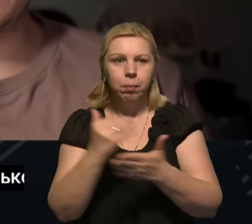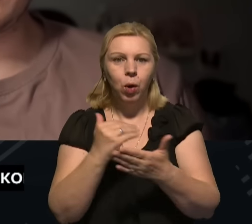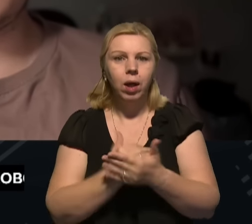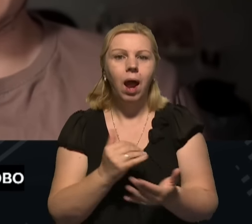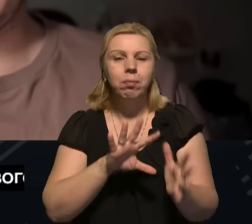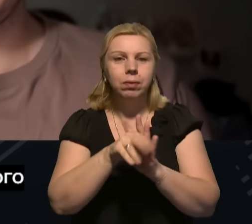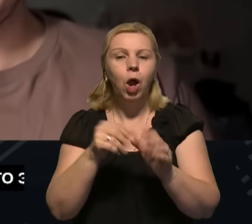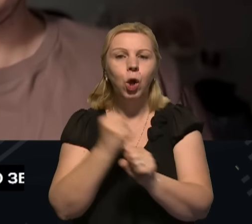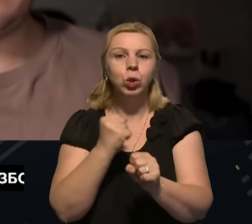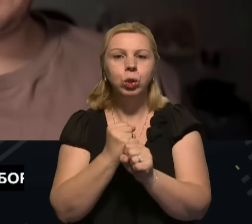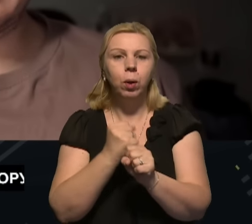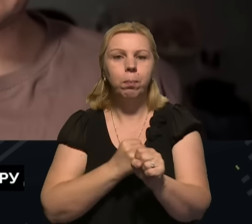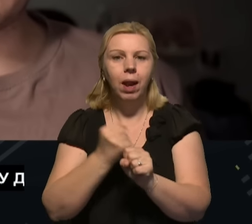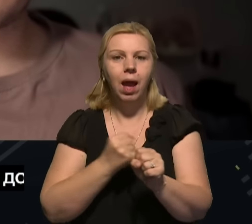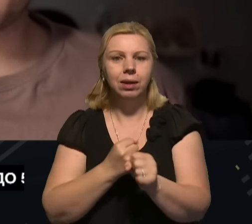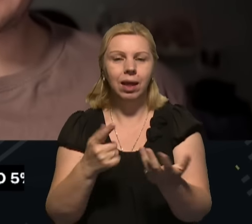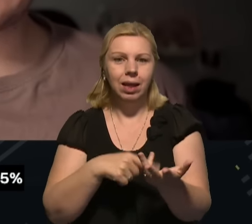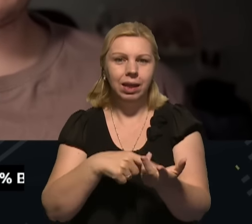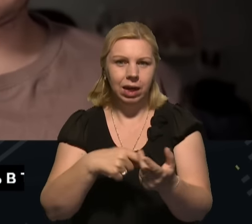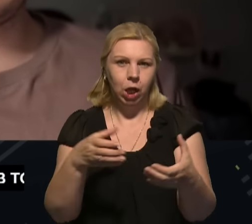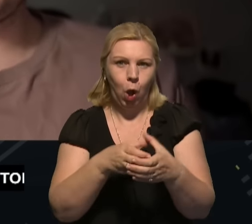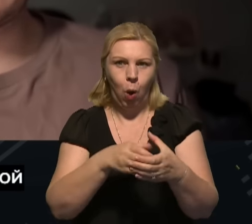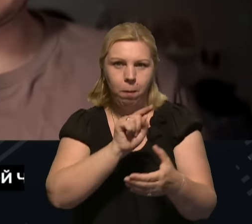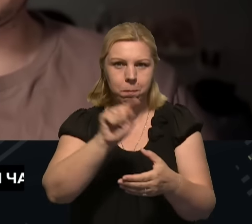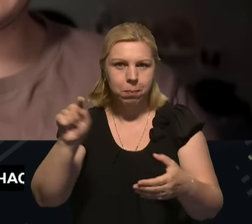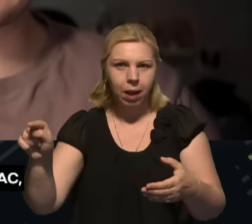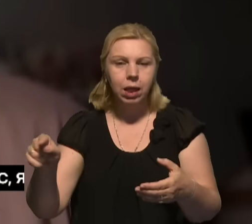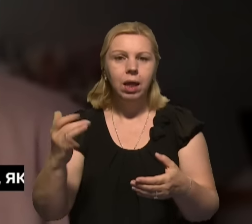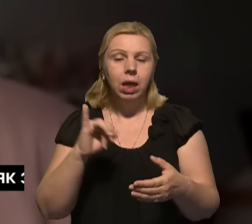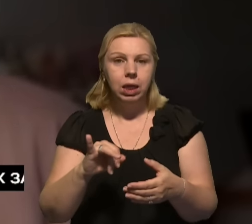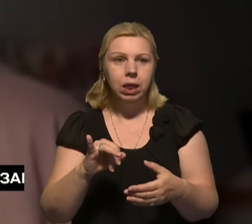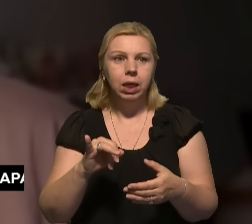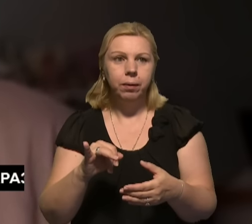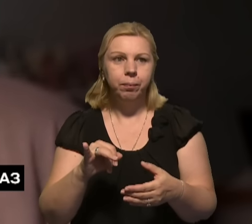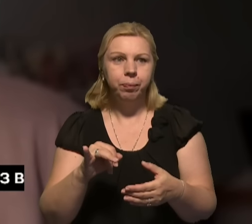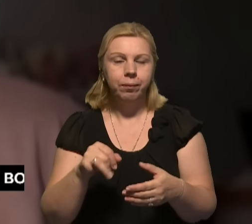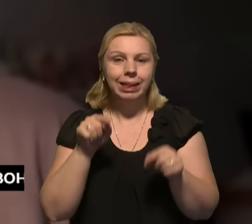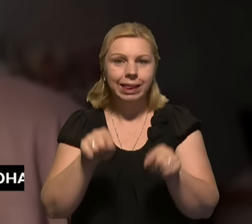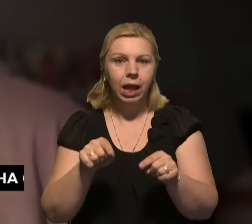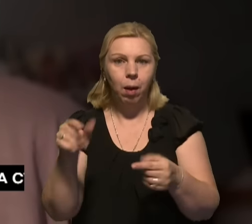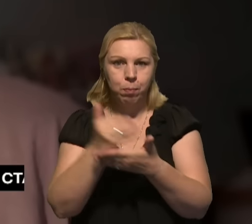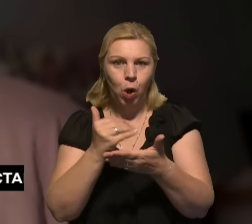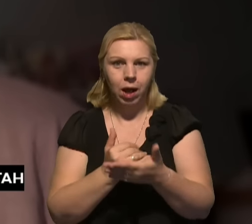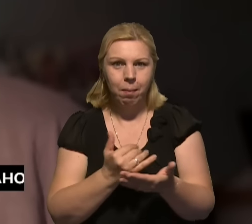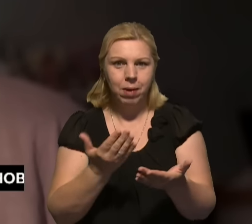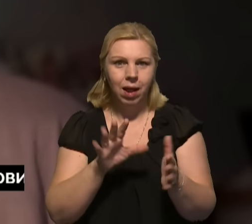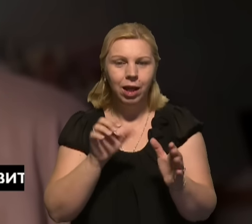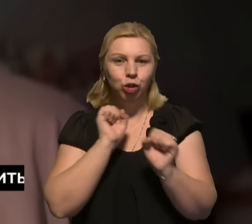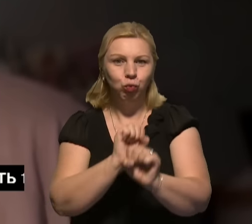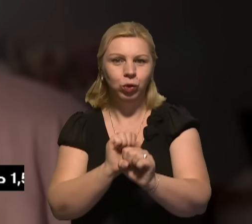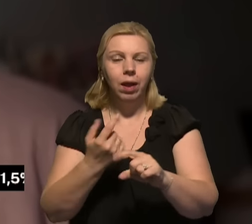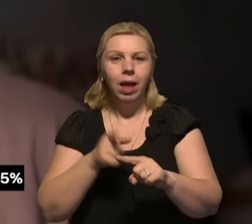забезпечення розробляє кілька компаній і, власне, те програмне забезпечення, з яким